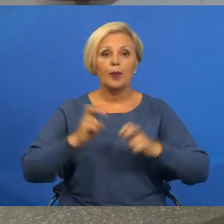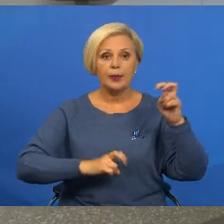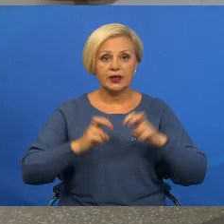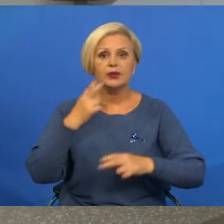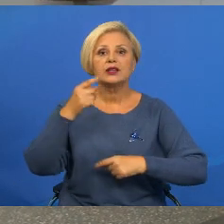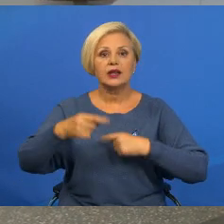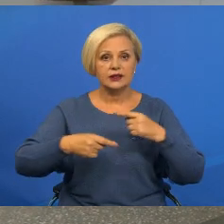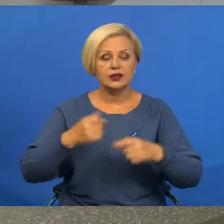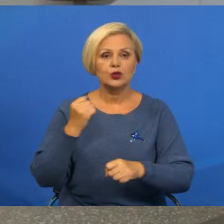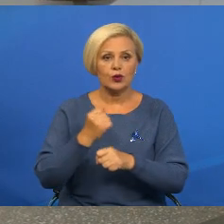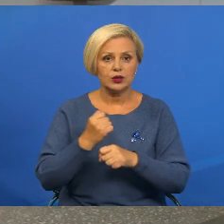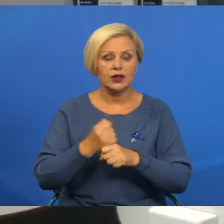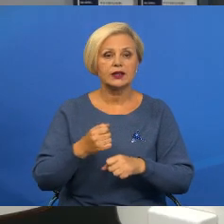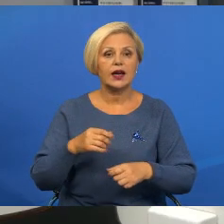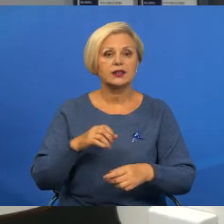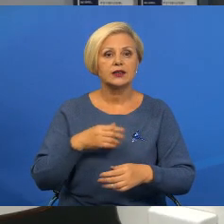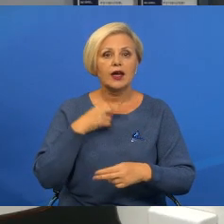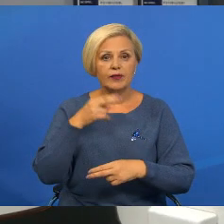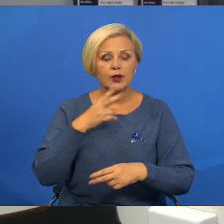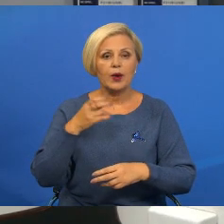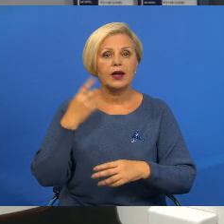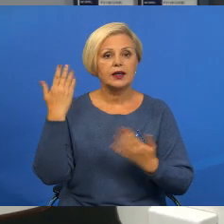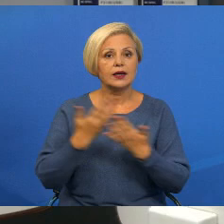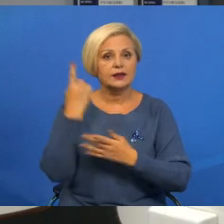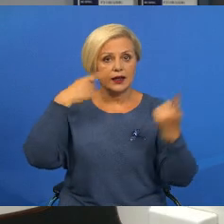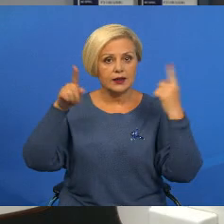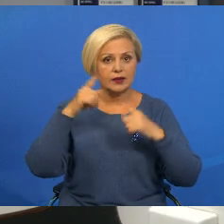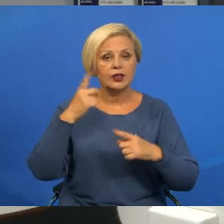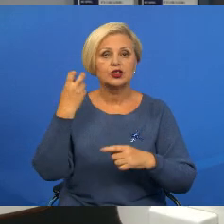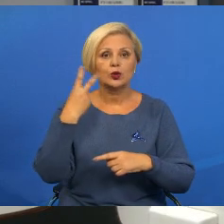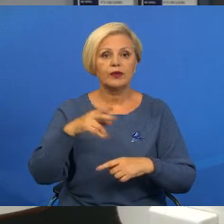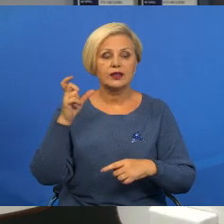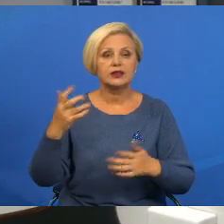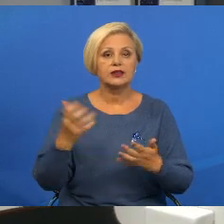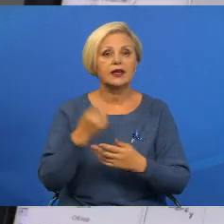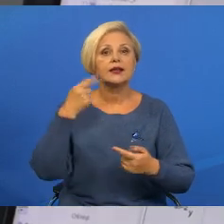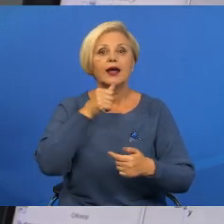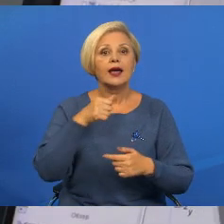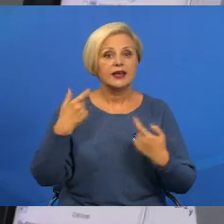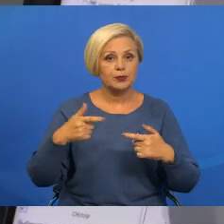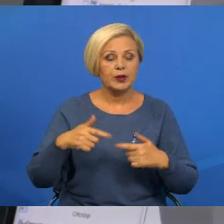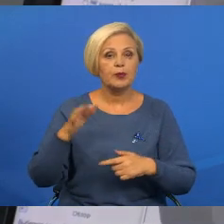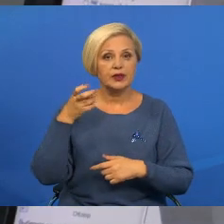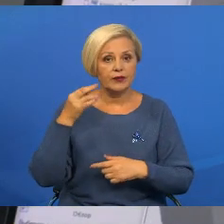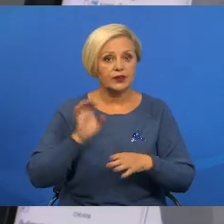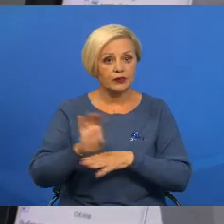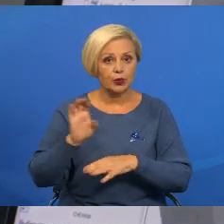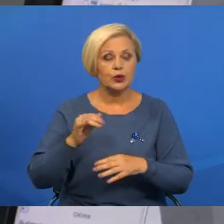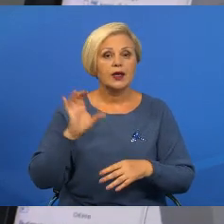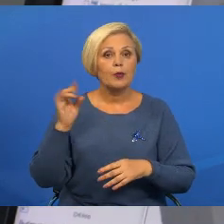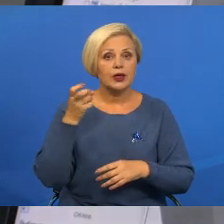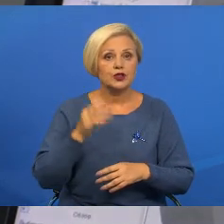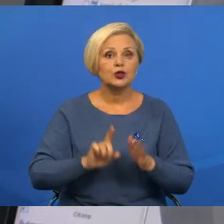традиционно делает ставку на инновации. Коля 120 человек заняты на экспериментальной вытворчасте. Евген Полищук начинал свой шлях